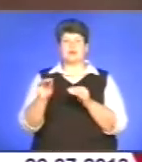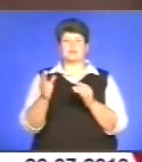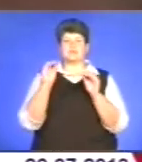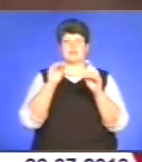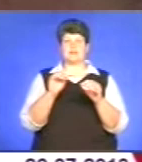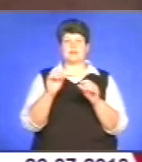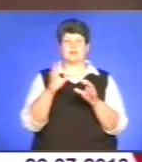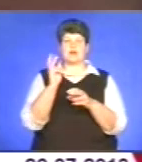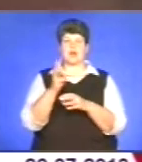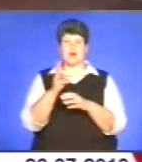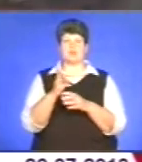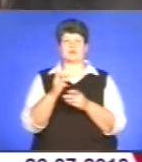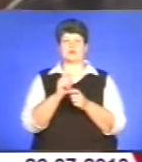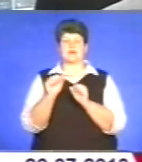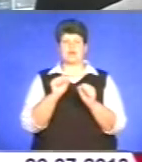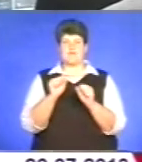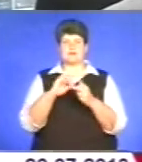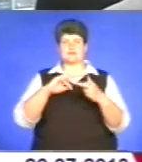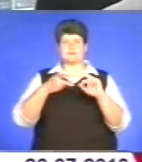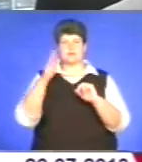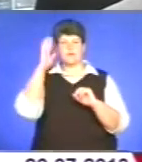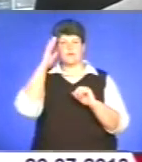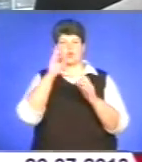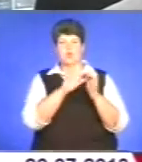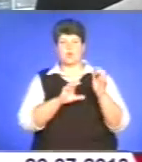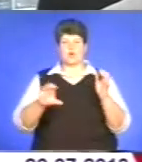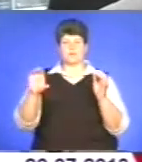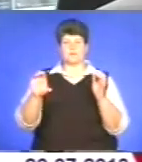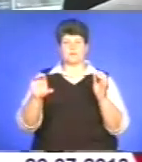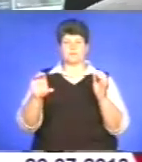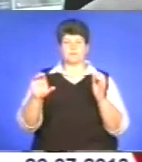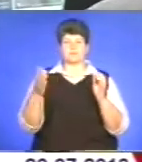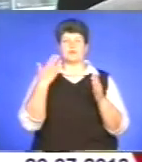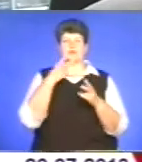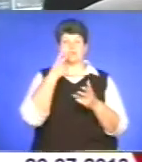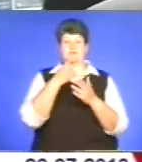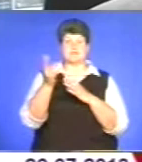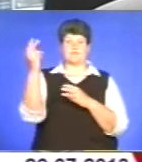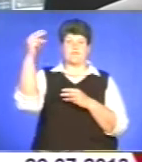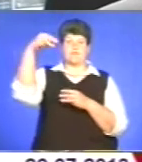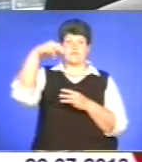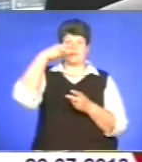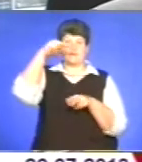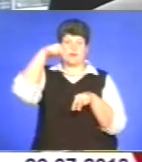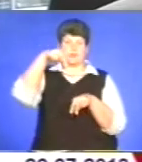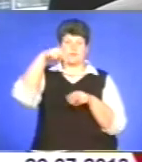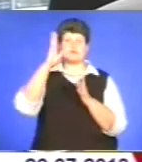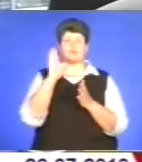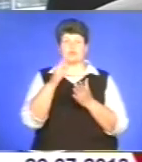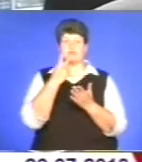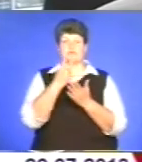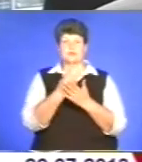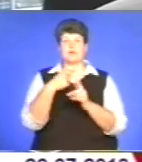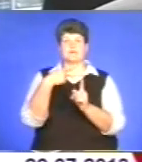фонтаном, замінили водопровід. Фонтан буде такий своєрідний, якщо буде дивитися на нього вигляд зверху, то він буде в вигляді